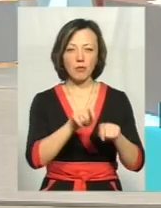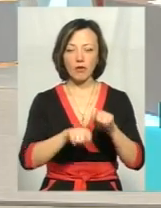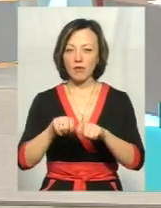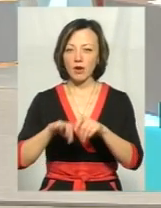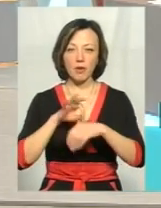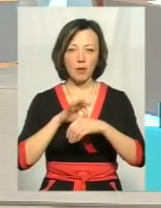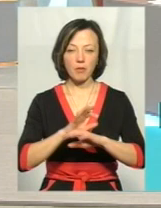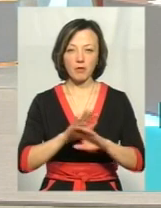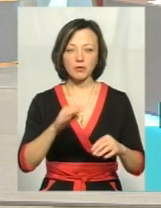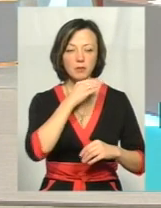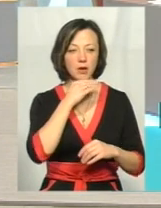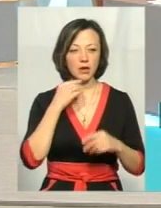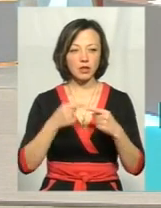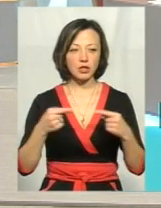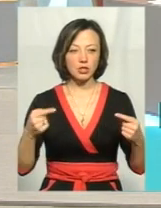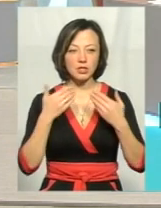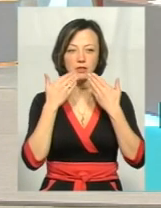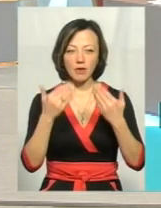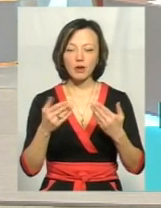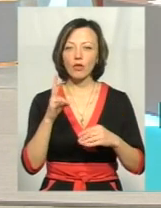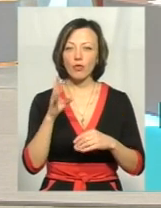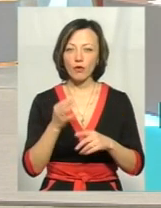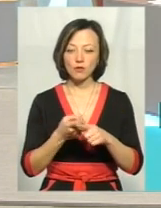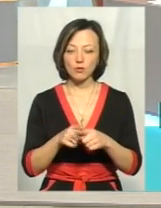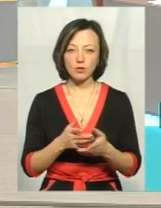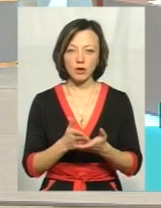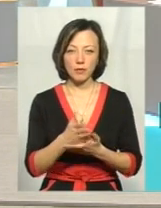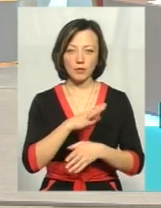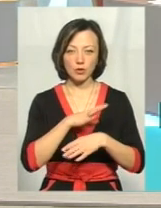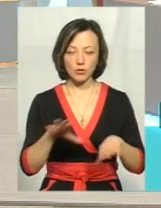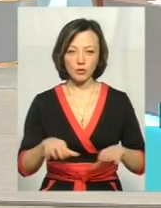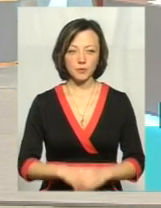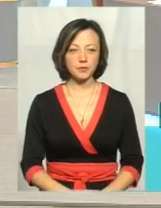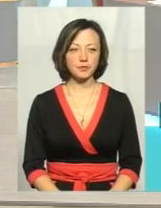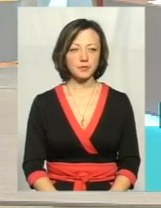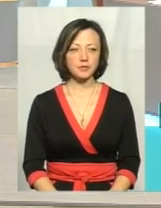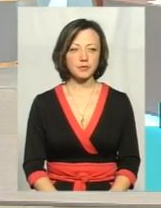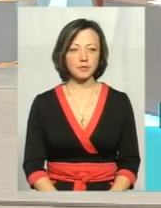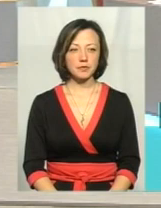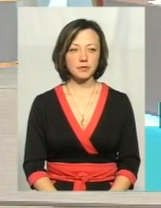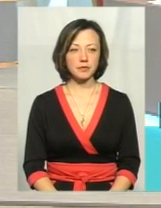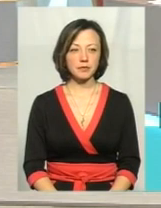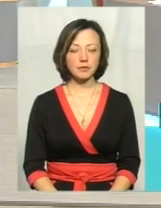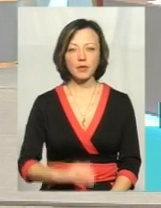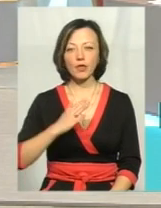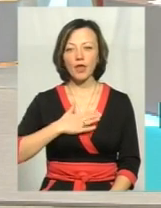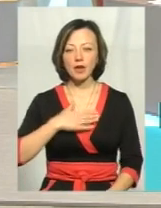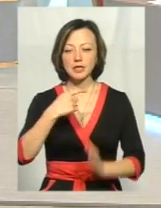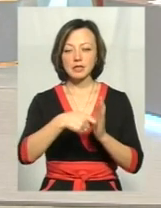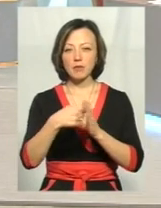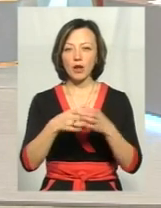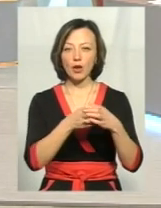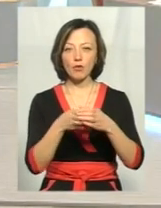проводились. Багато інших звернень був, але в цьому напрямку є. В цьому питанні теж не було. Наша знімальна група